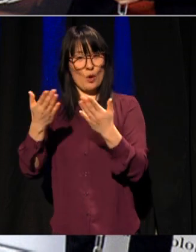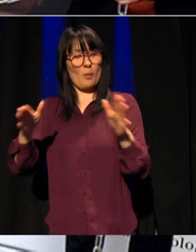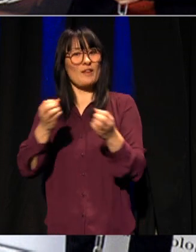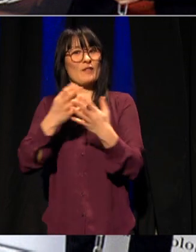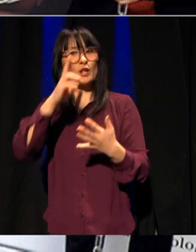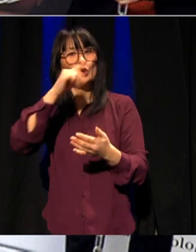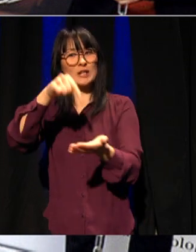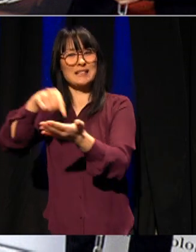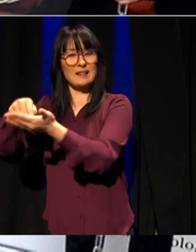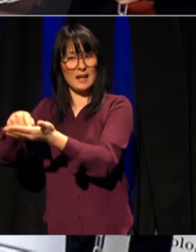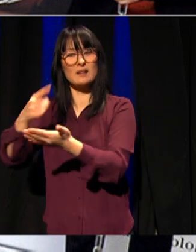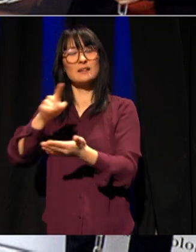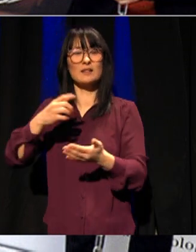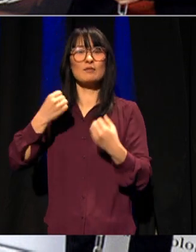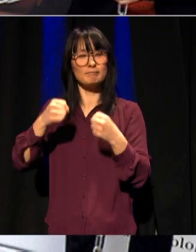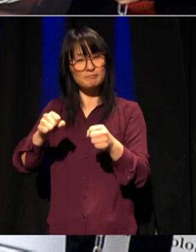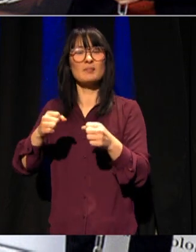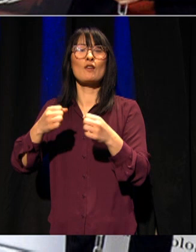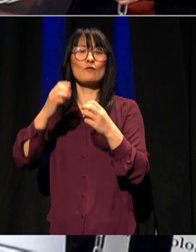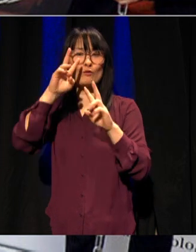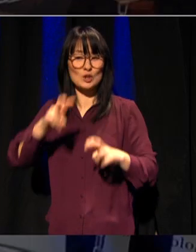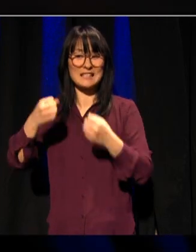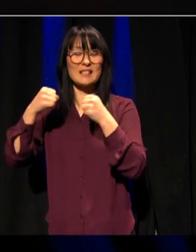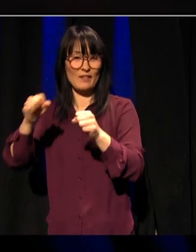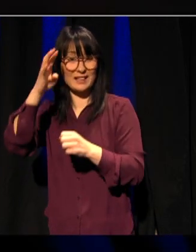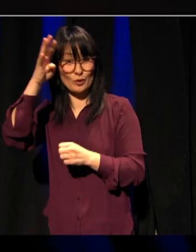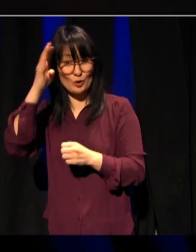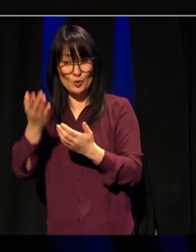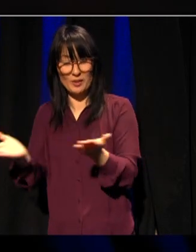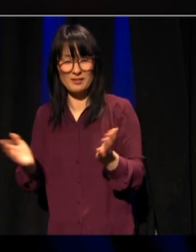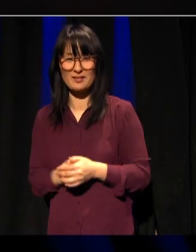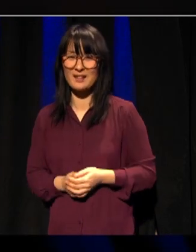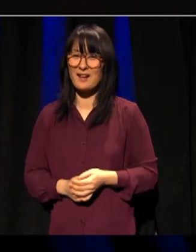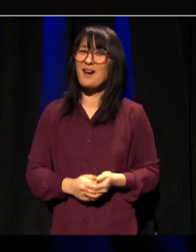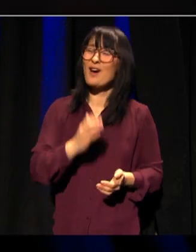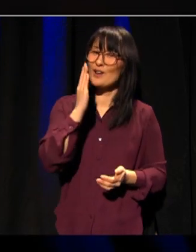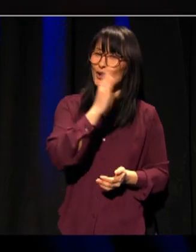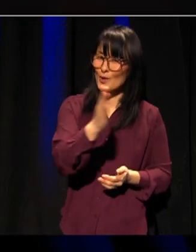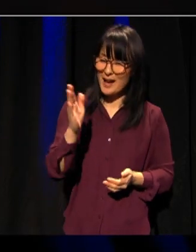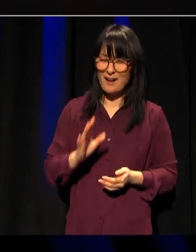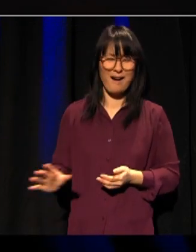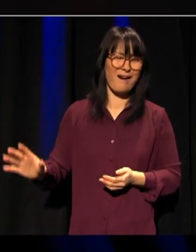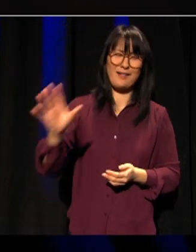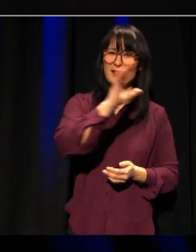forskningsdrevet innovasjon. Gratulerer til alle involverte.